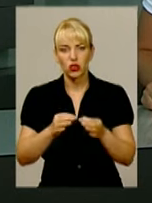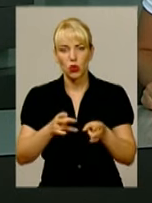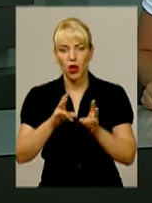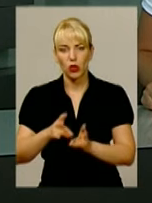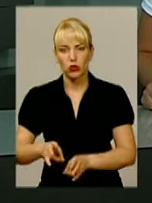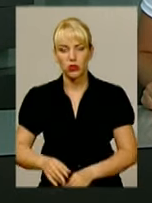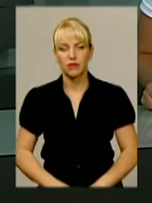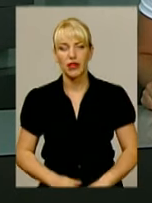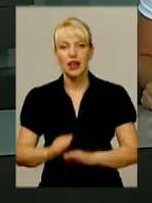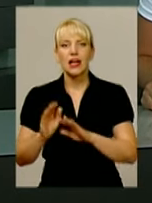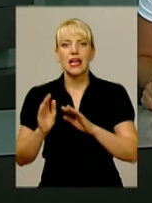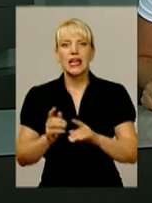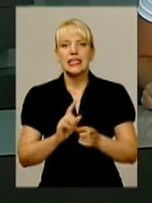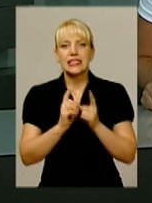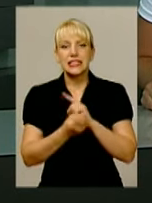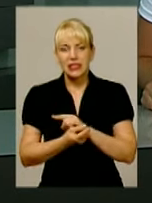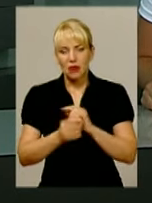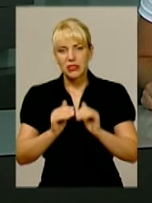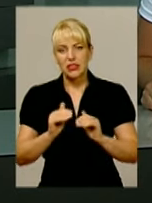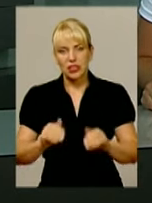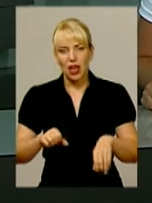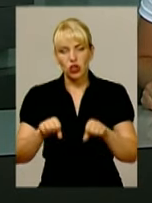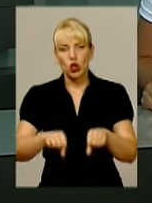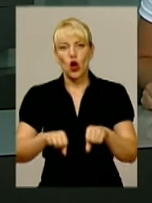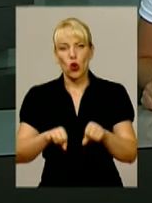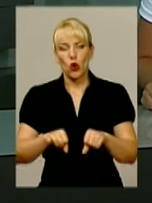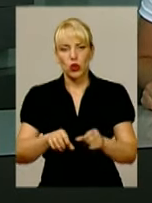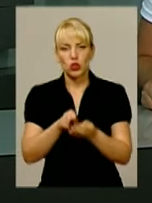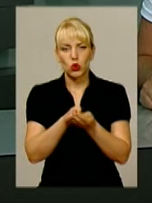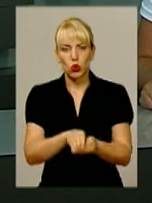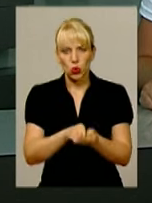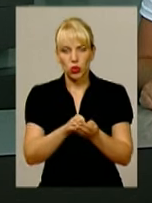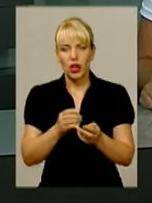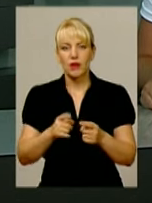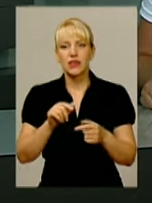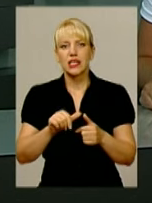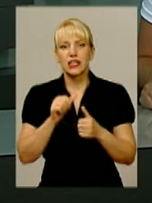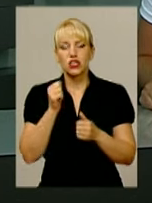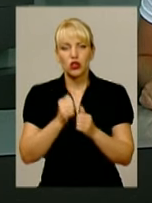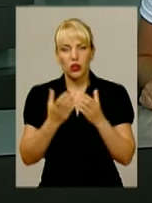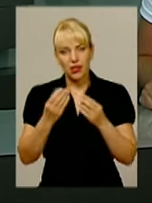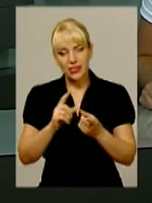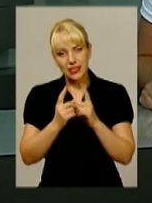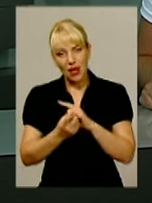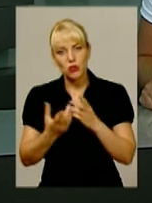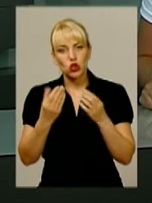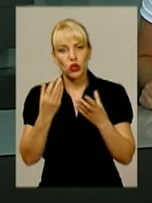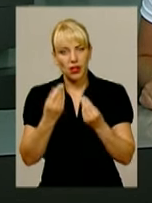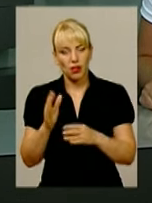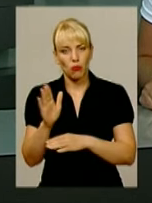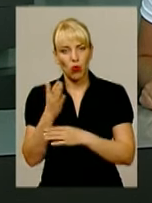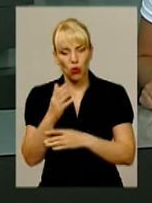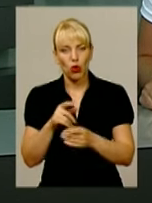Замість дитячої колиски – труна. Замість прогулінок з малюком – щоденні походи на могилу до сина. Галина Яворська,